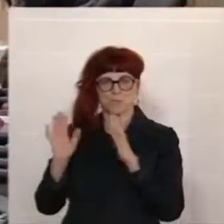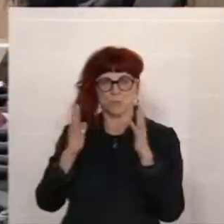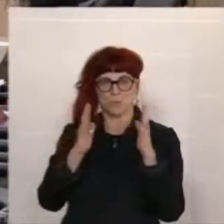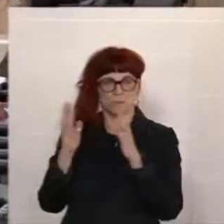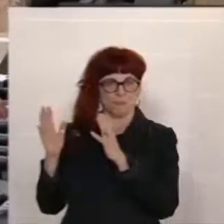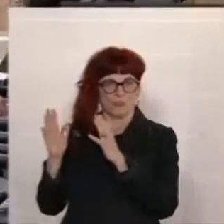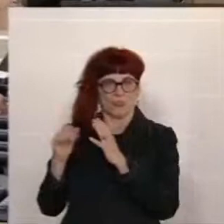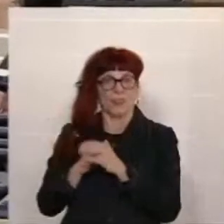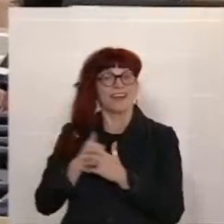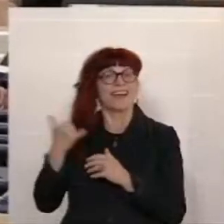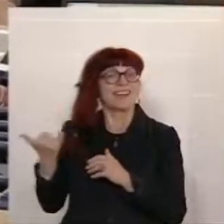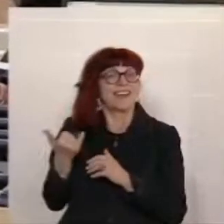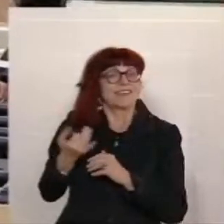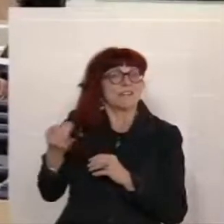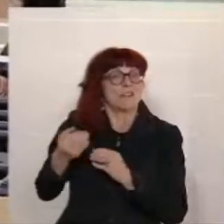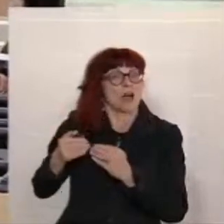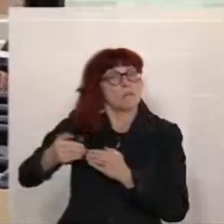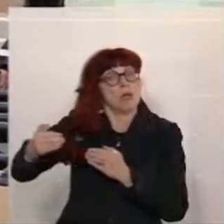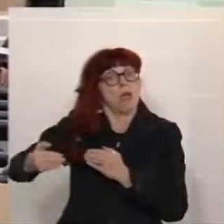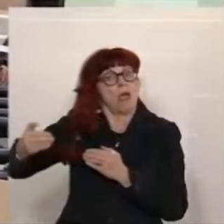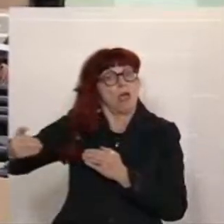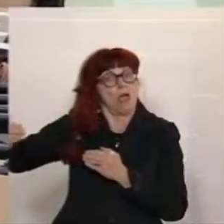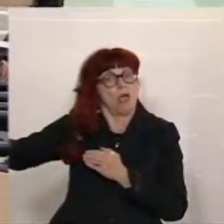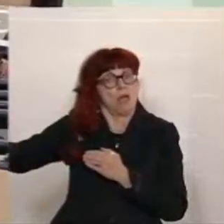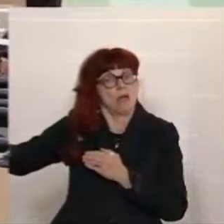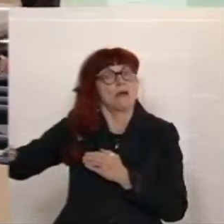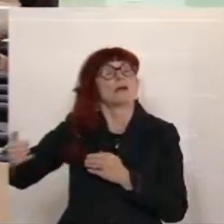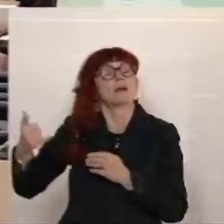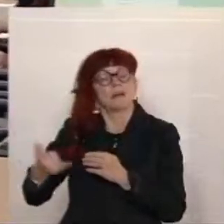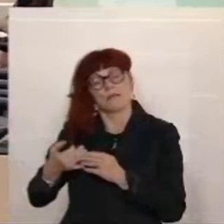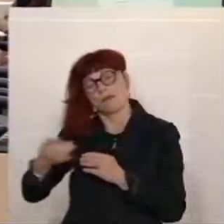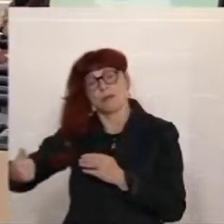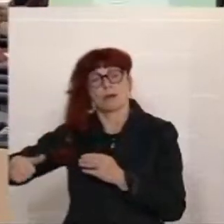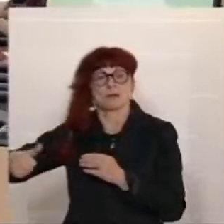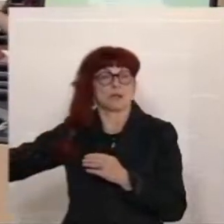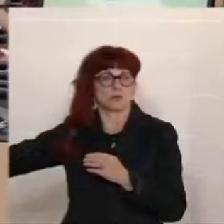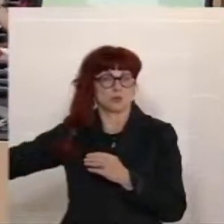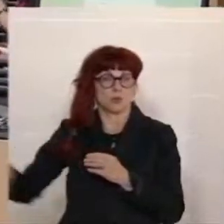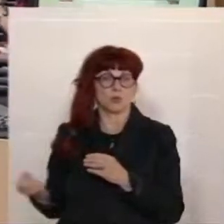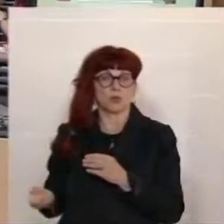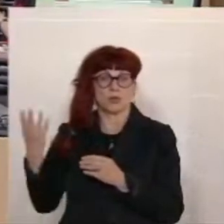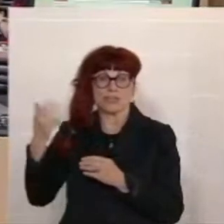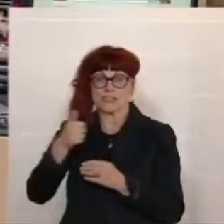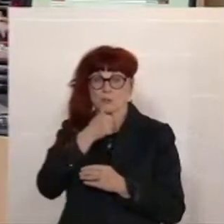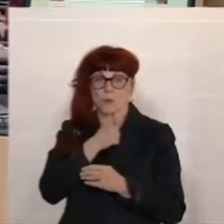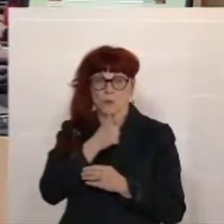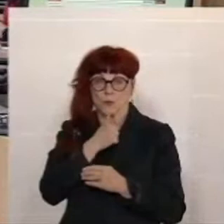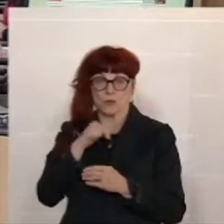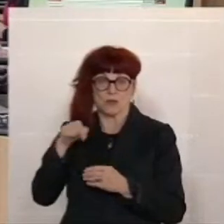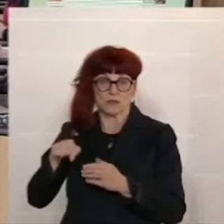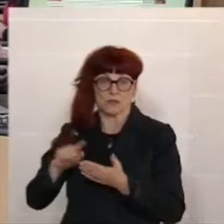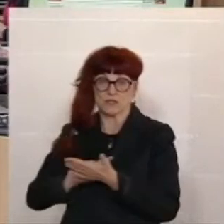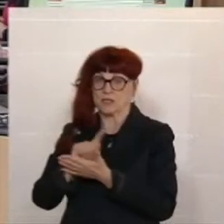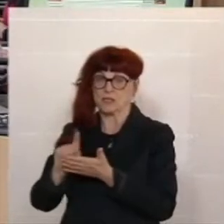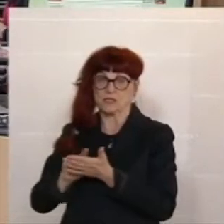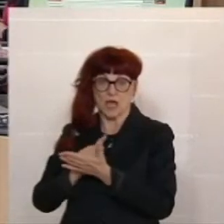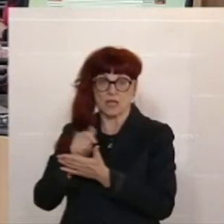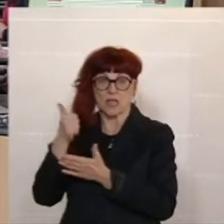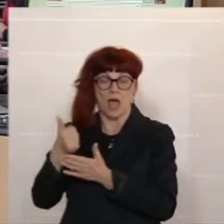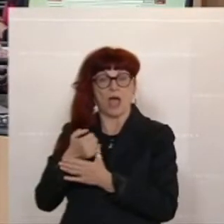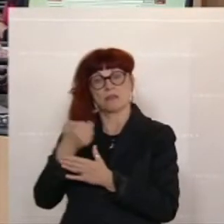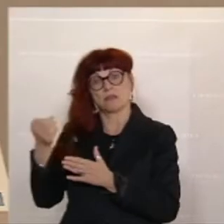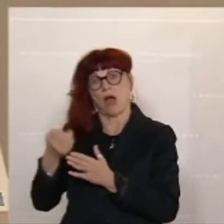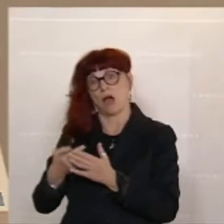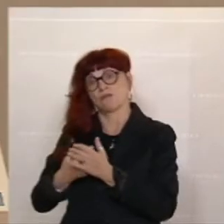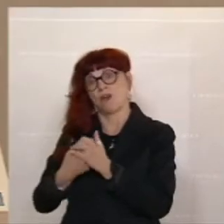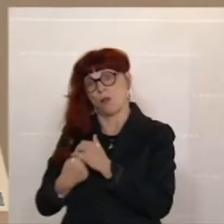jeder Tag länger türkis-grün in dieser Zeit ist ein verlorener Tag für